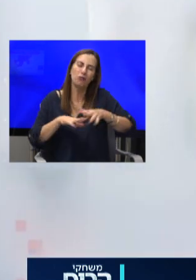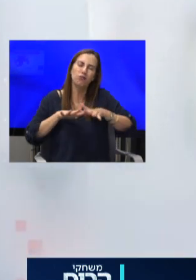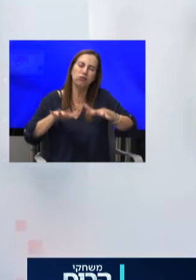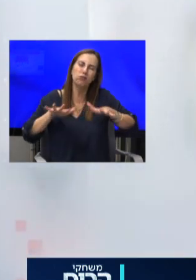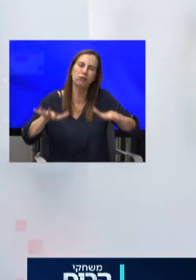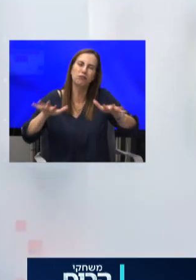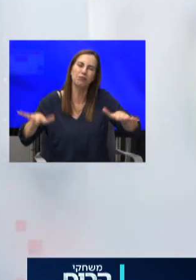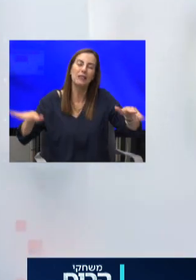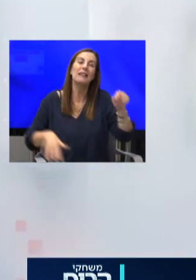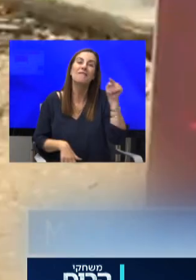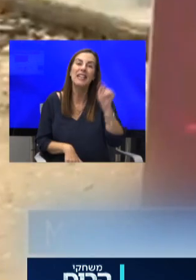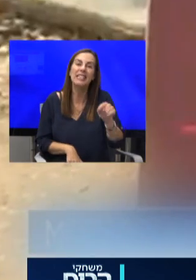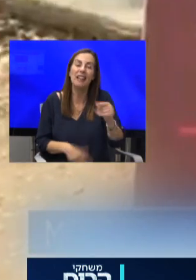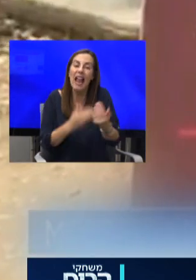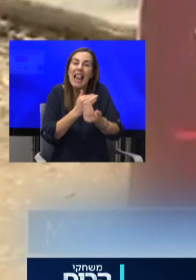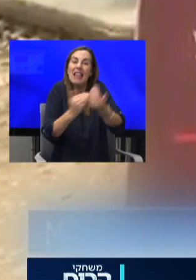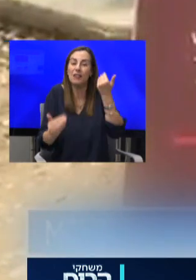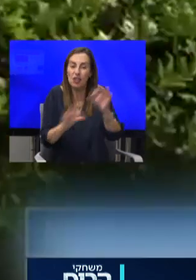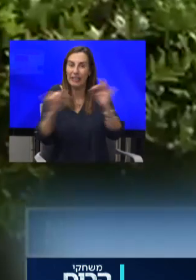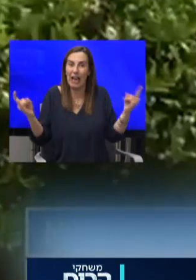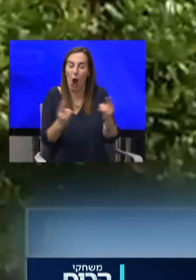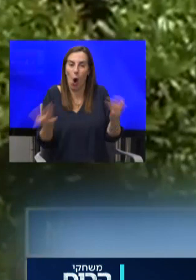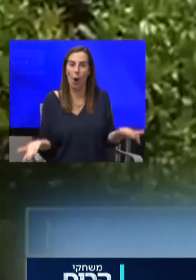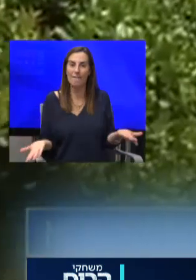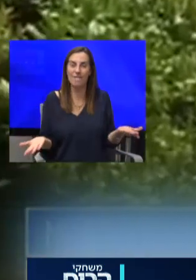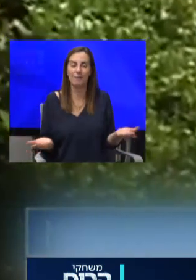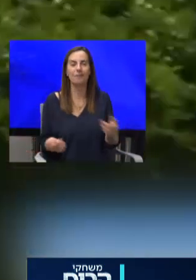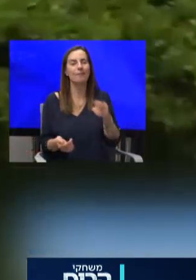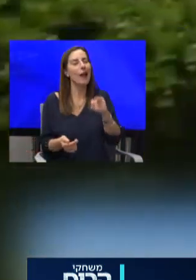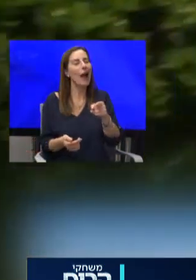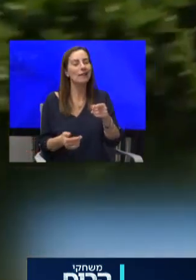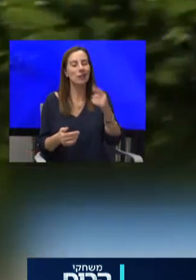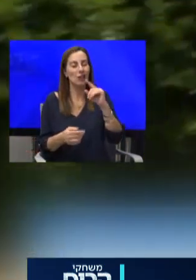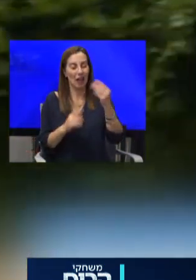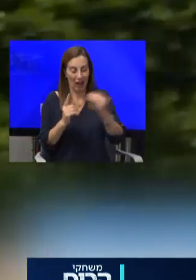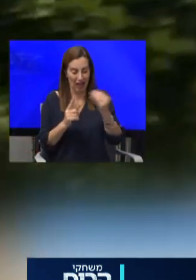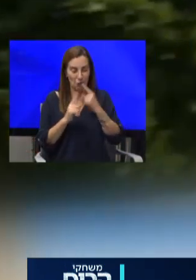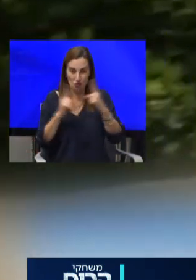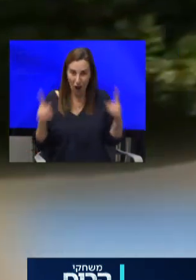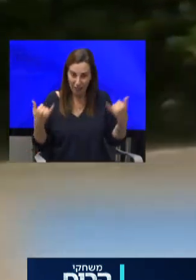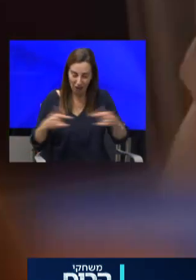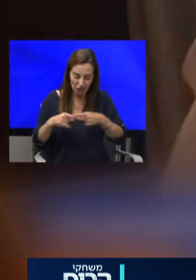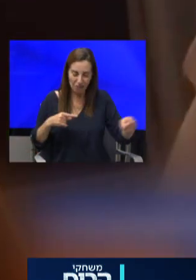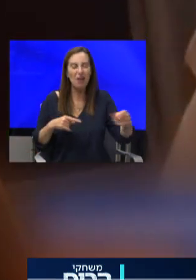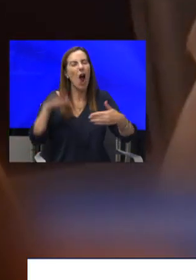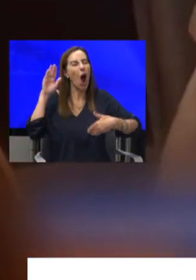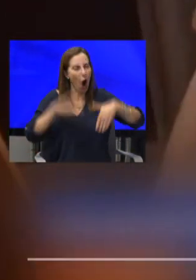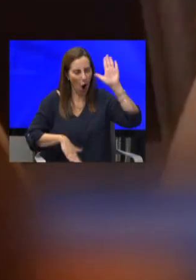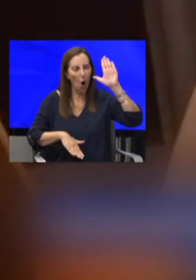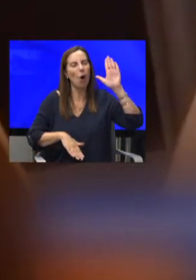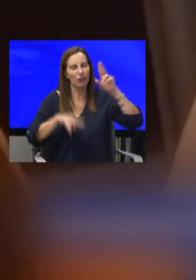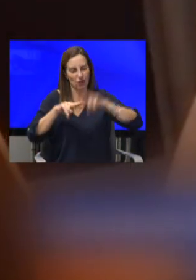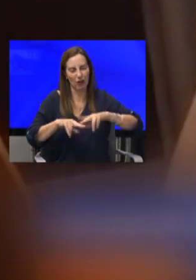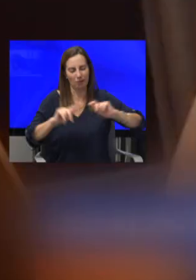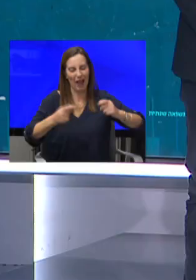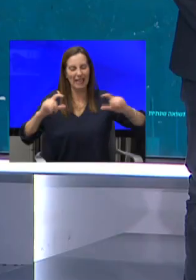עוד לפני שהחורף התחיל באופן רשמי כך שלפחות שנת הלימודים הקרובה תעבור ברובה בסגר בקמפוס או בלמידה